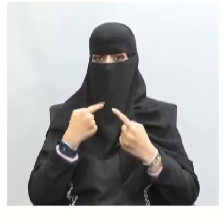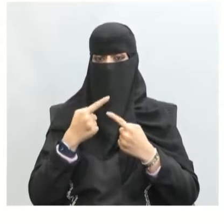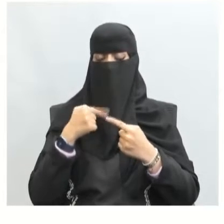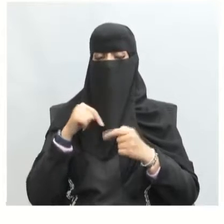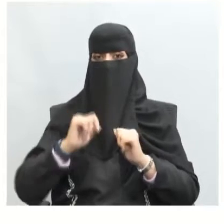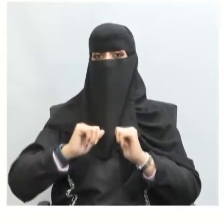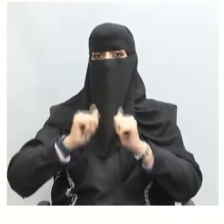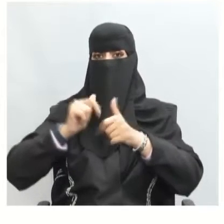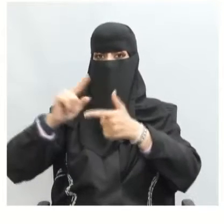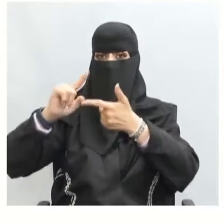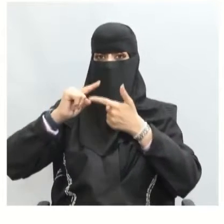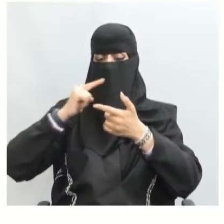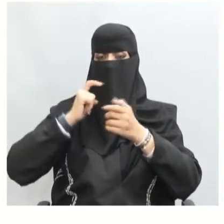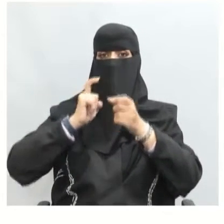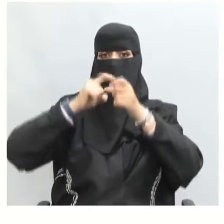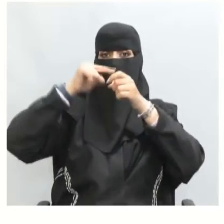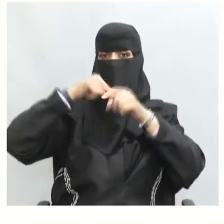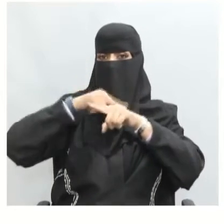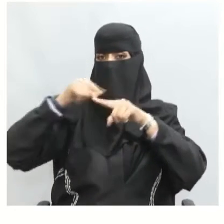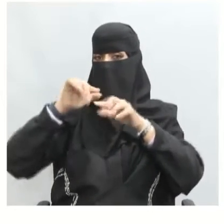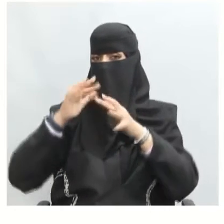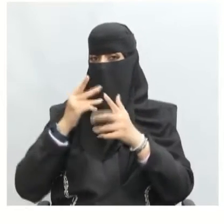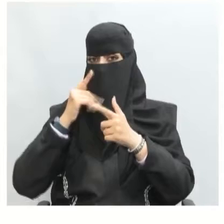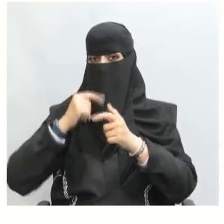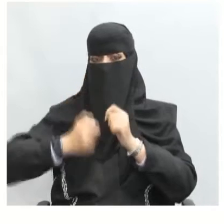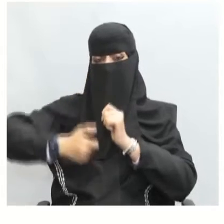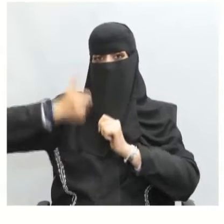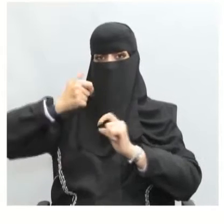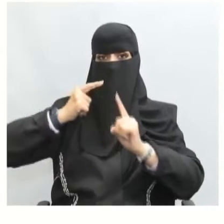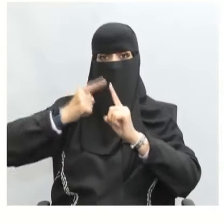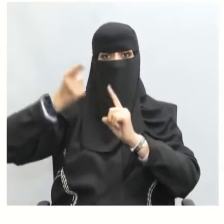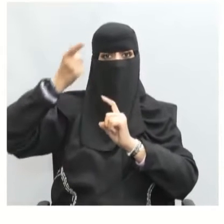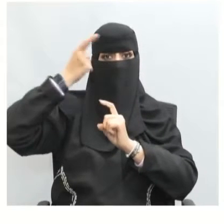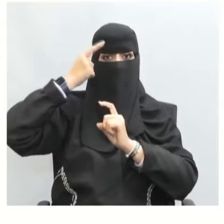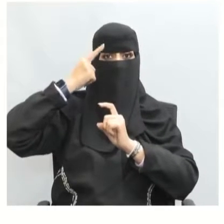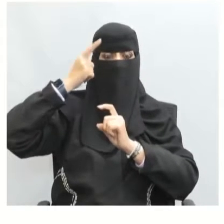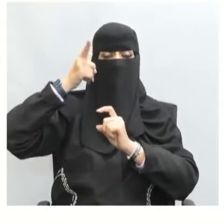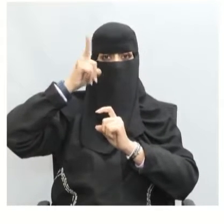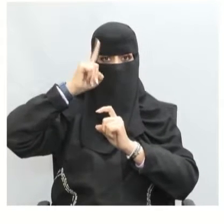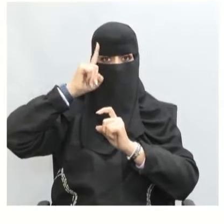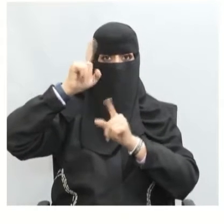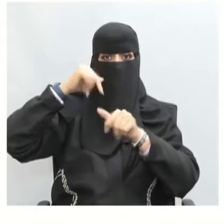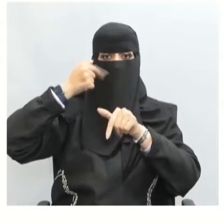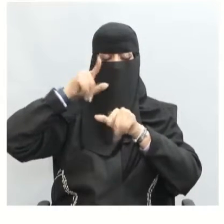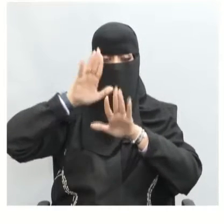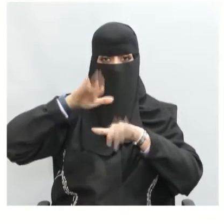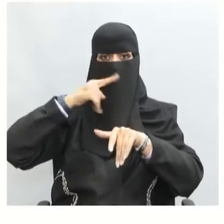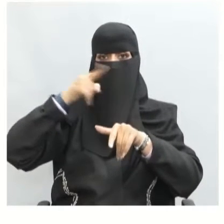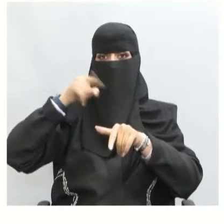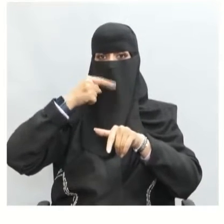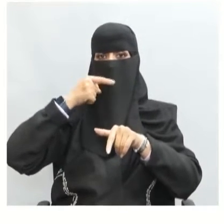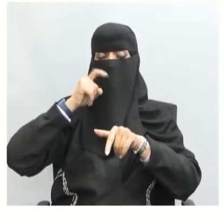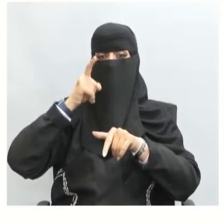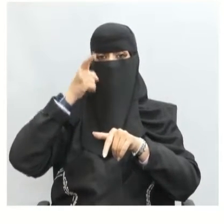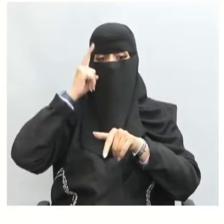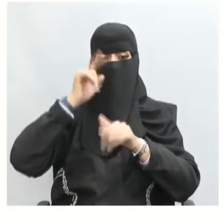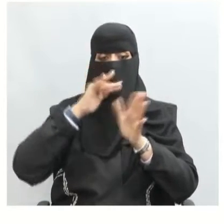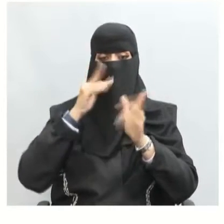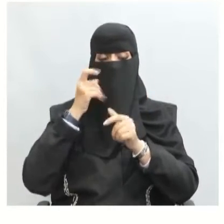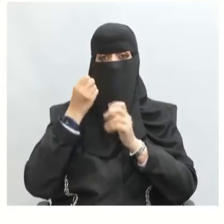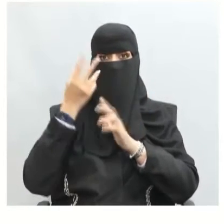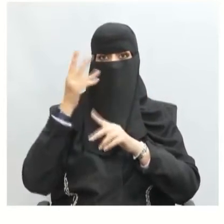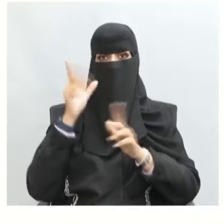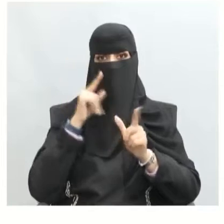نستطيع أن نصل إلى تحقيق المعرفة وأيضا الوعي إذن هذا